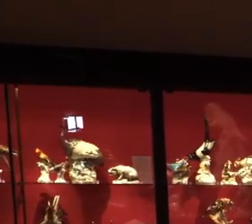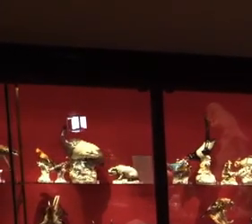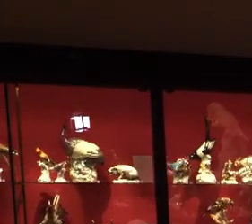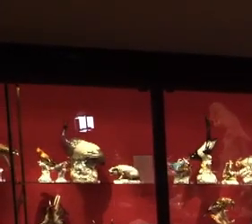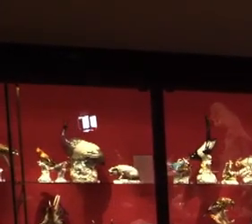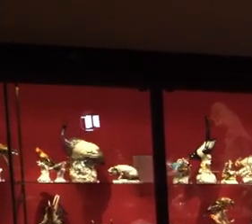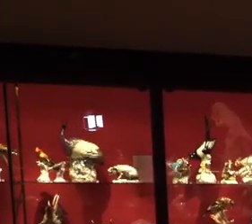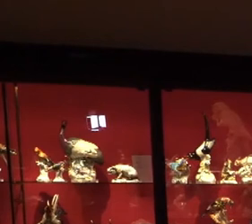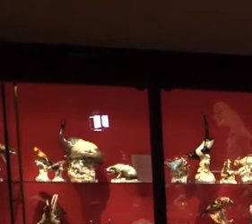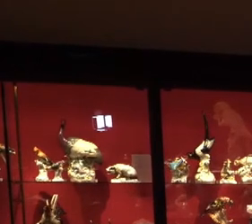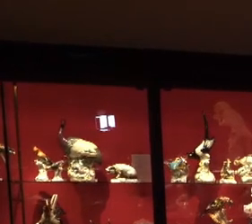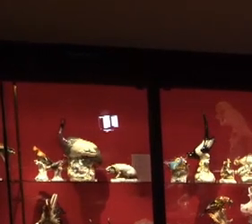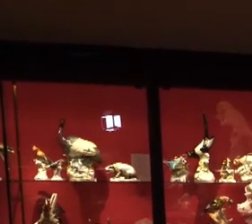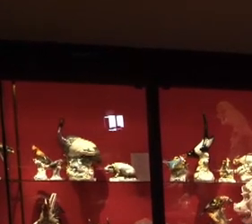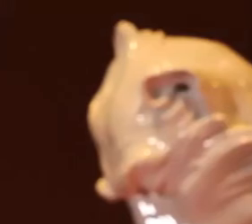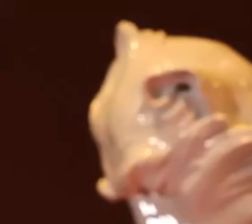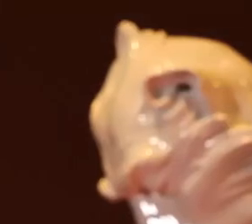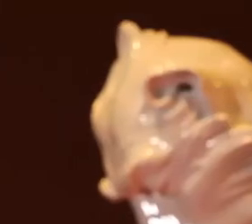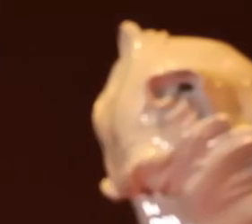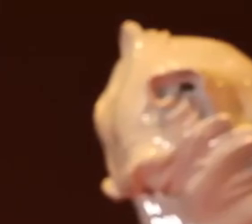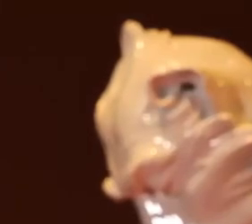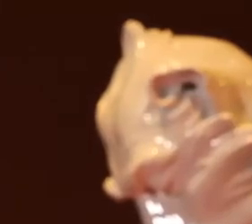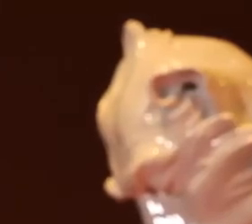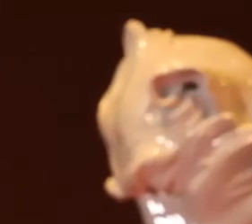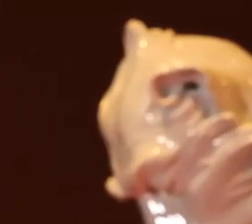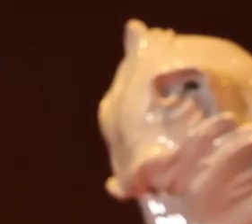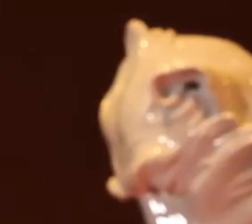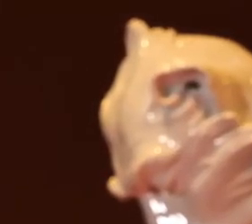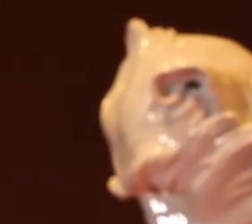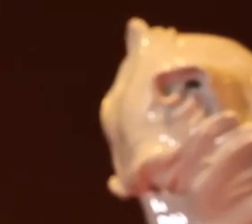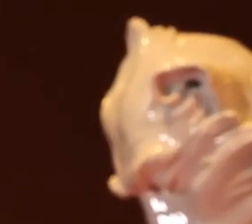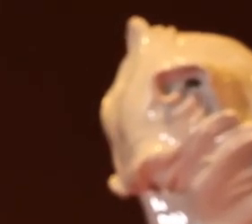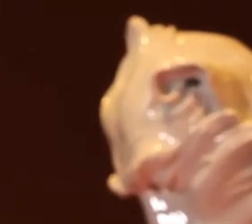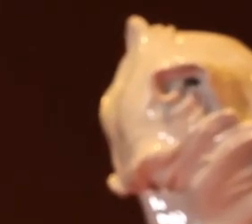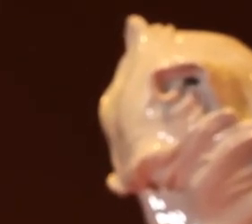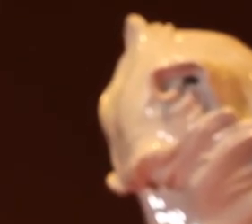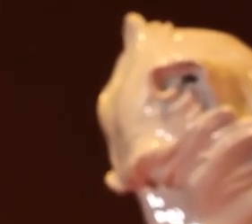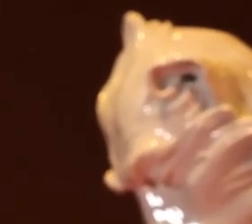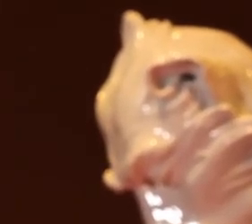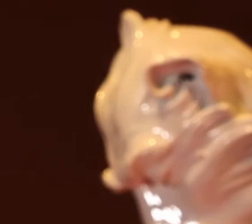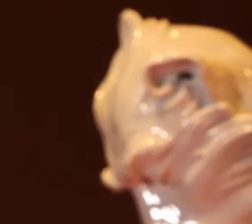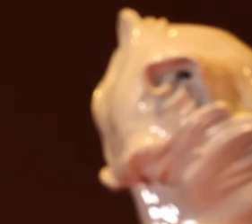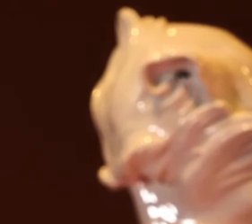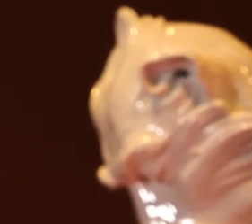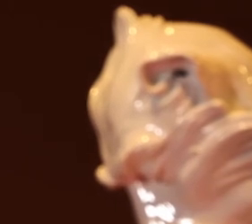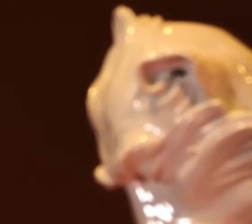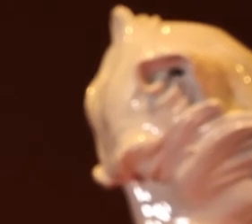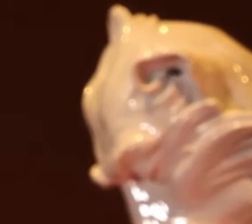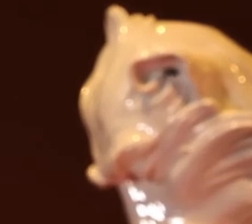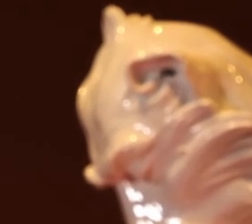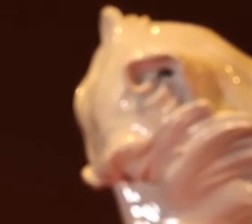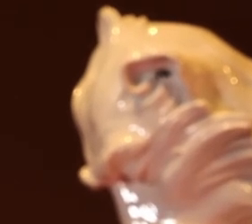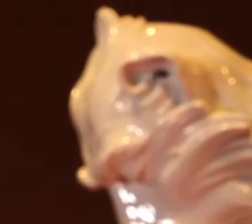natürlich brauchte August der Starke einen Porzellanzoo, ganz klar. Und im Ergebnis sehen wir hier eine kleine